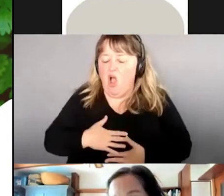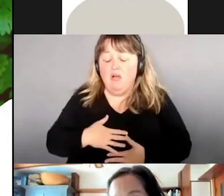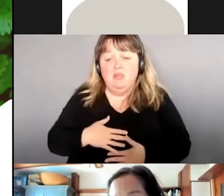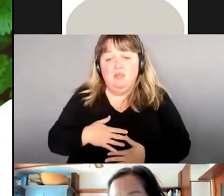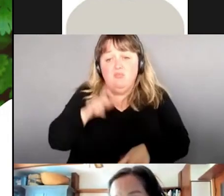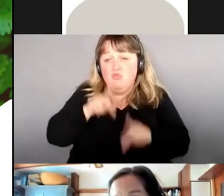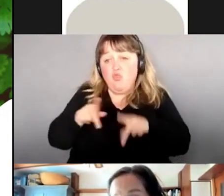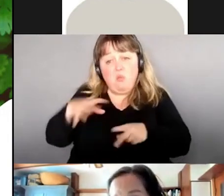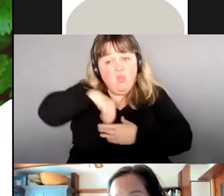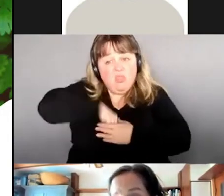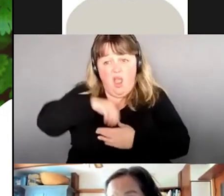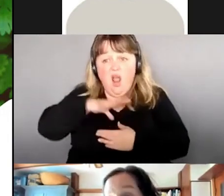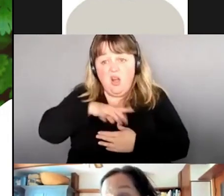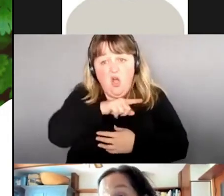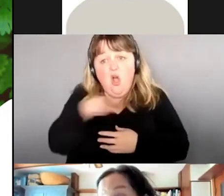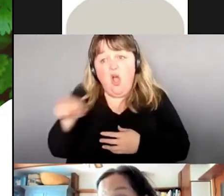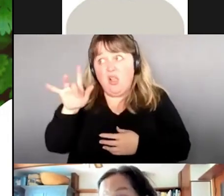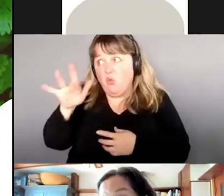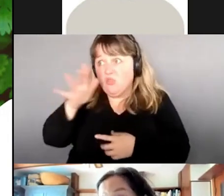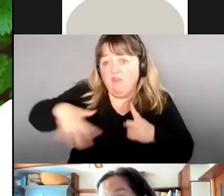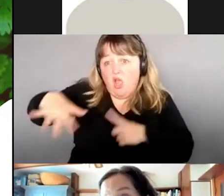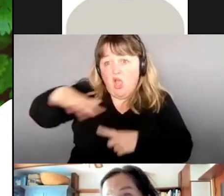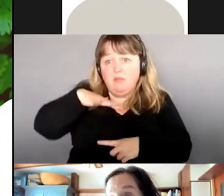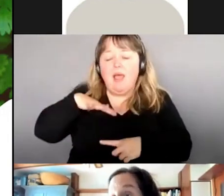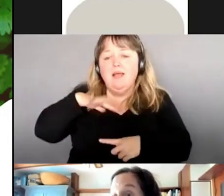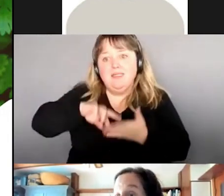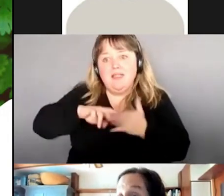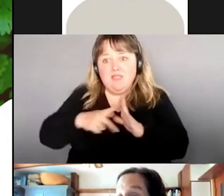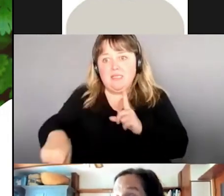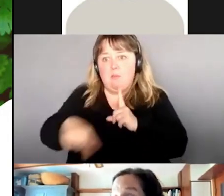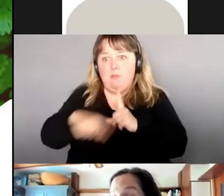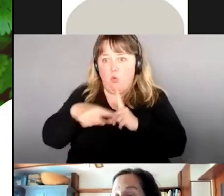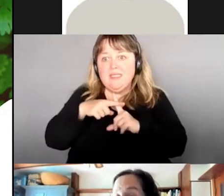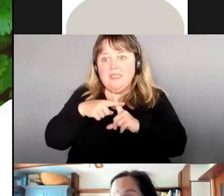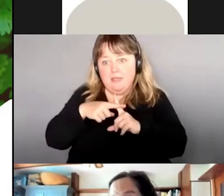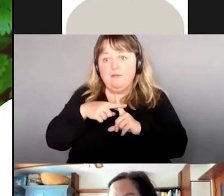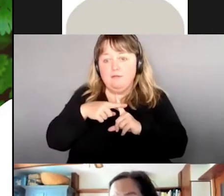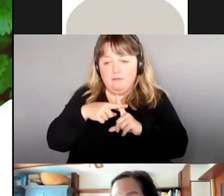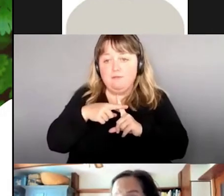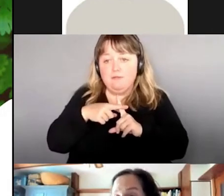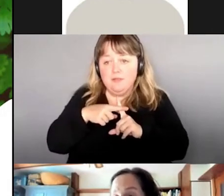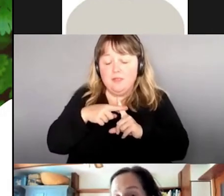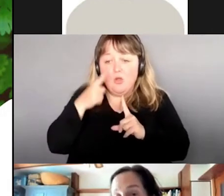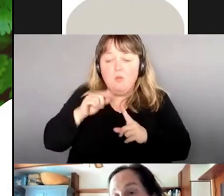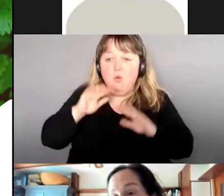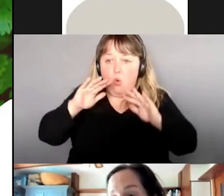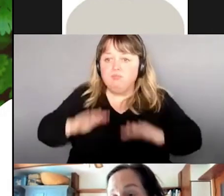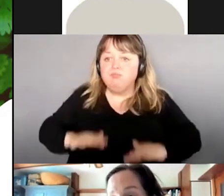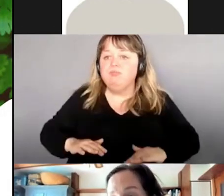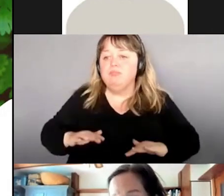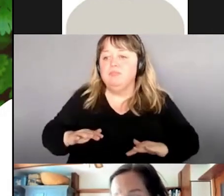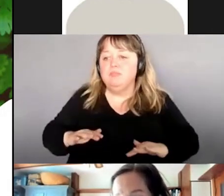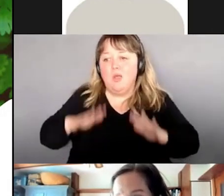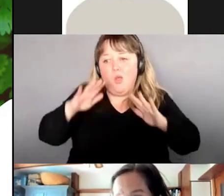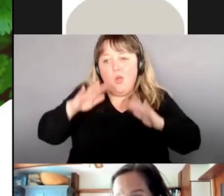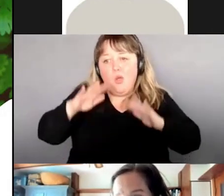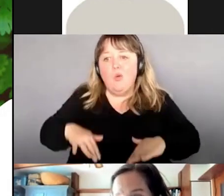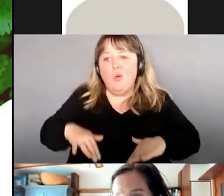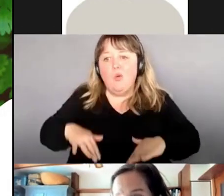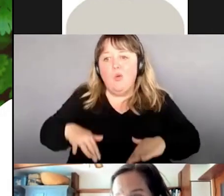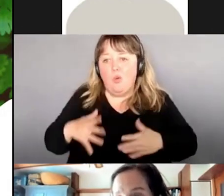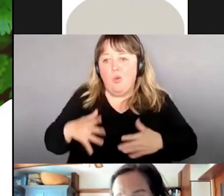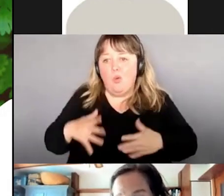et donc, c'est vraiment bénéfique plus comme maintien, comme pour diminuer cette charge-là